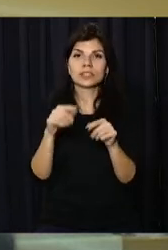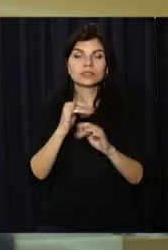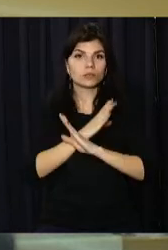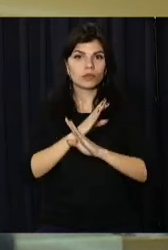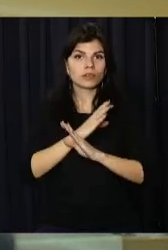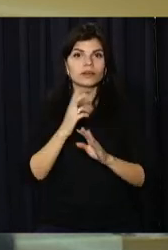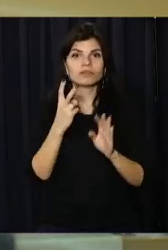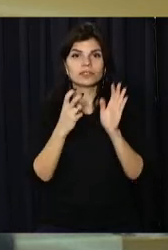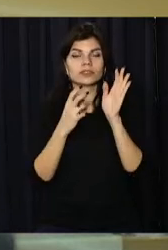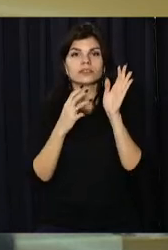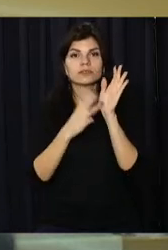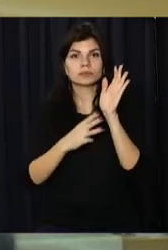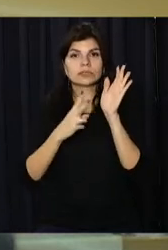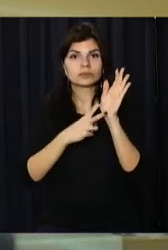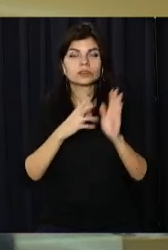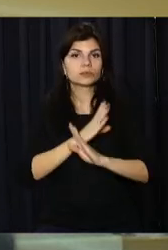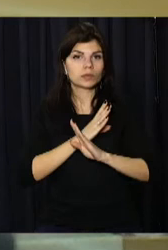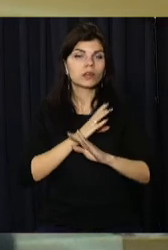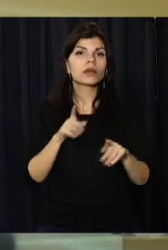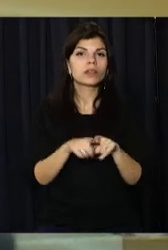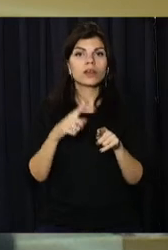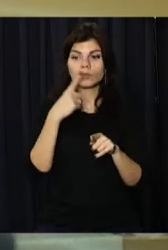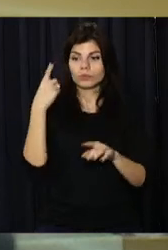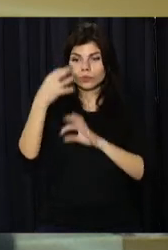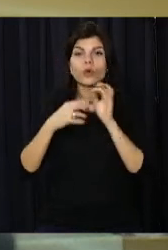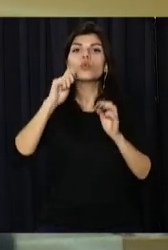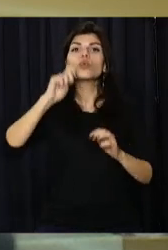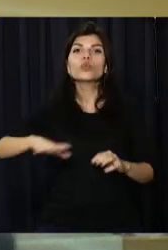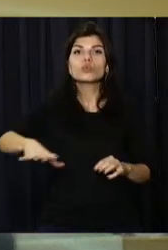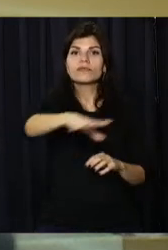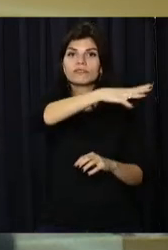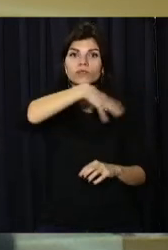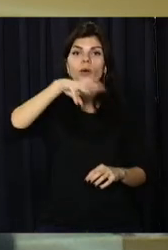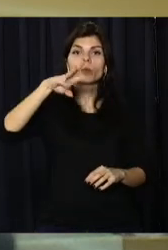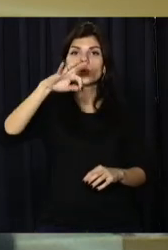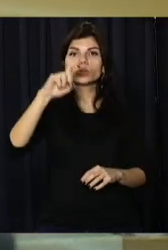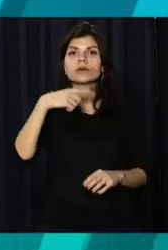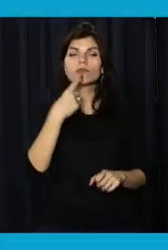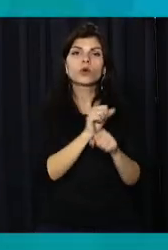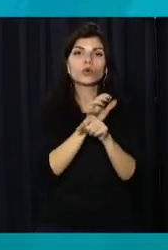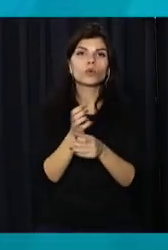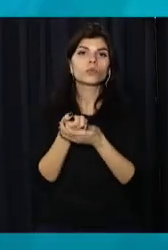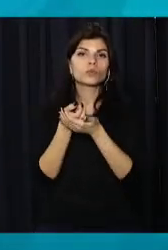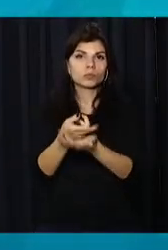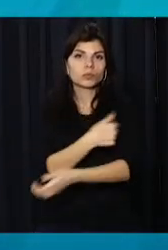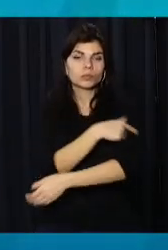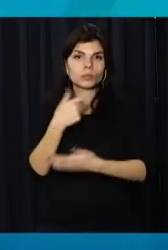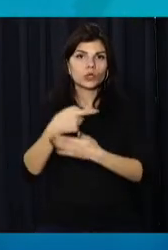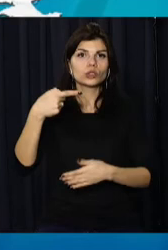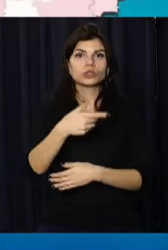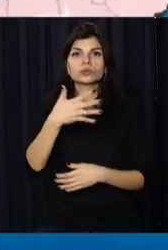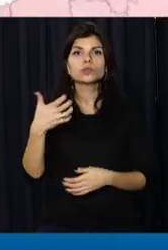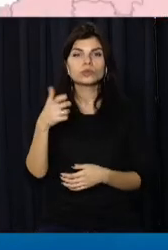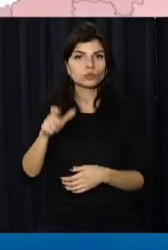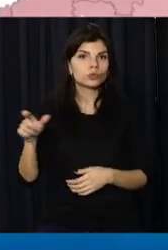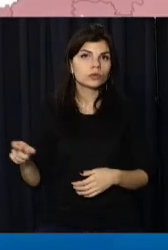смертей. Така коронавірусна статистика в Україні за минулу добу. За даними МОЗ, із короною госпіталізували понад півтори тисячі